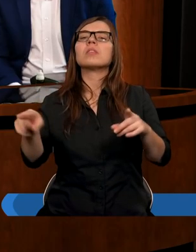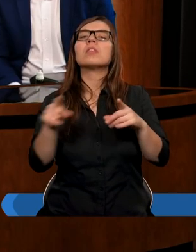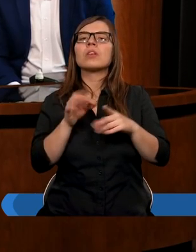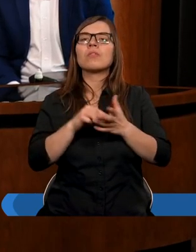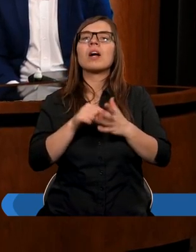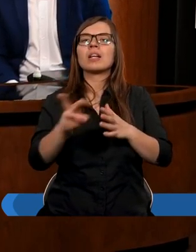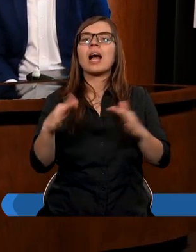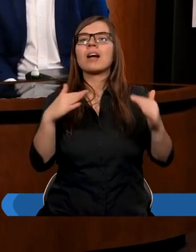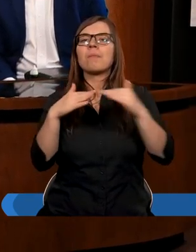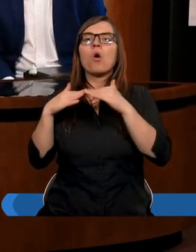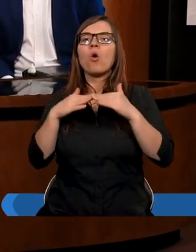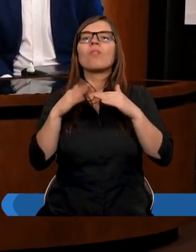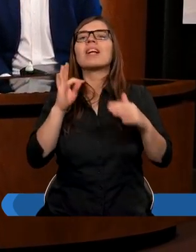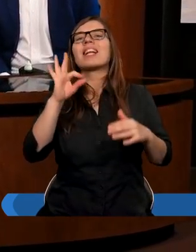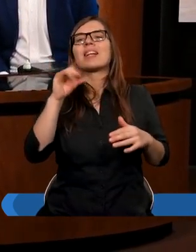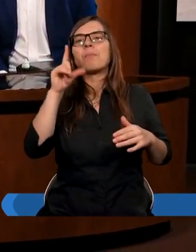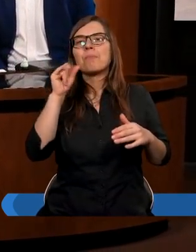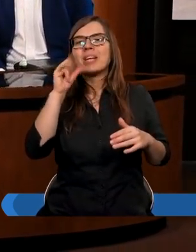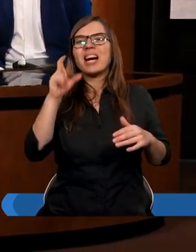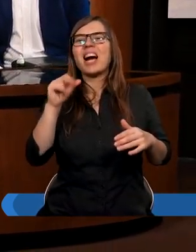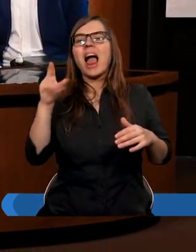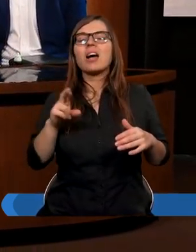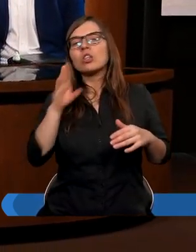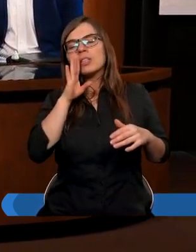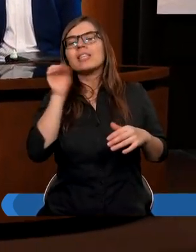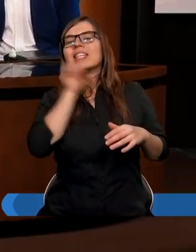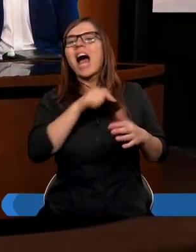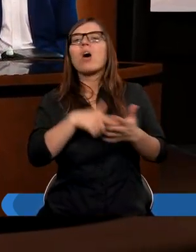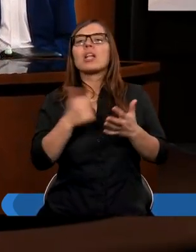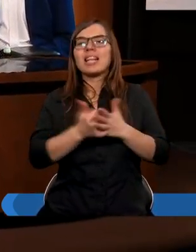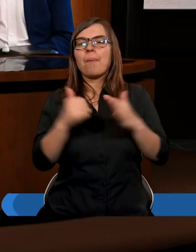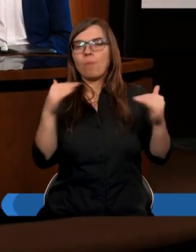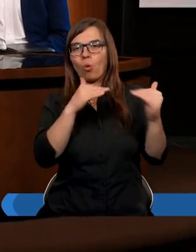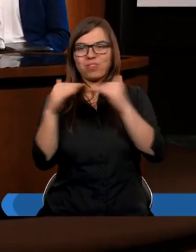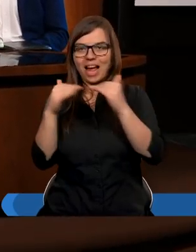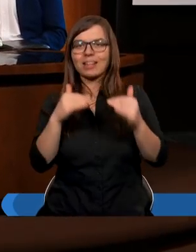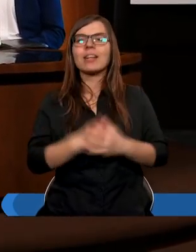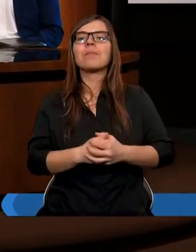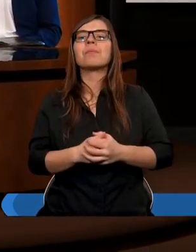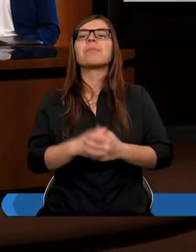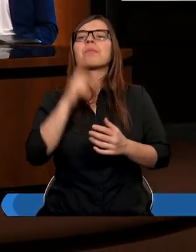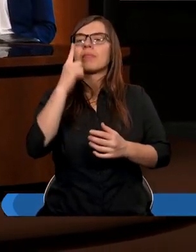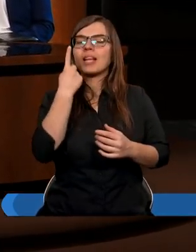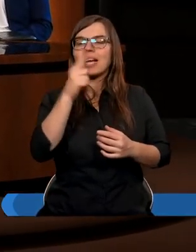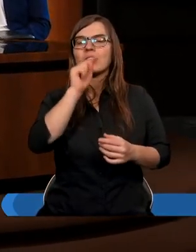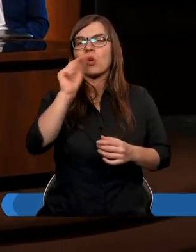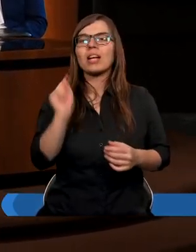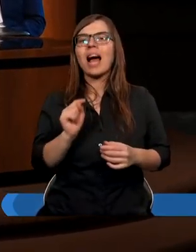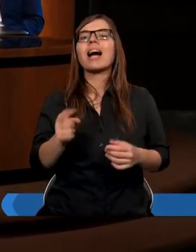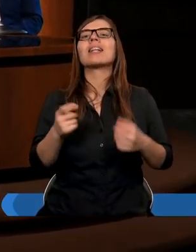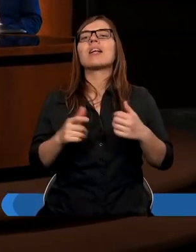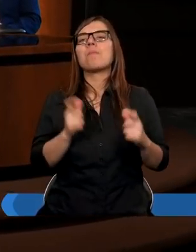porównali, spichlerz starotestamentalny. Jeszcze jedno zagadnienie